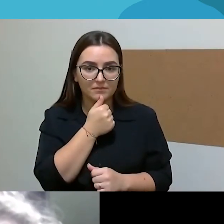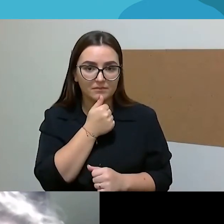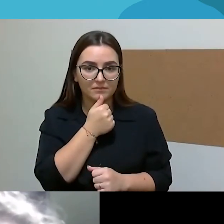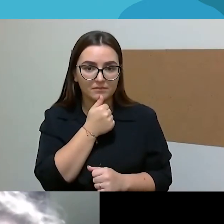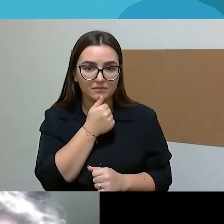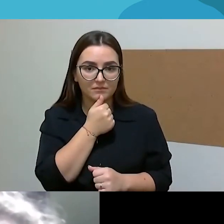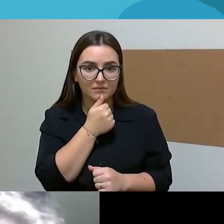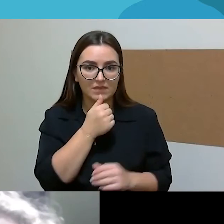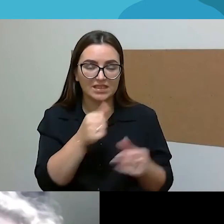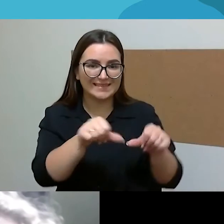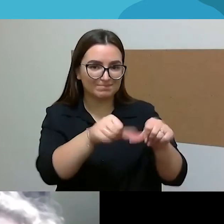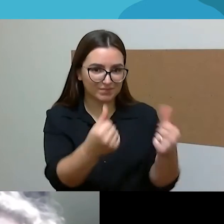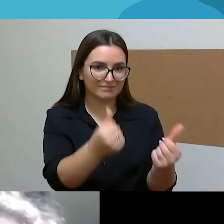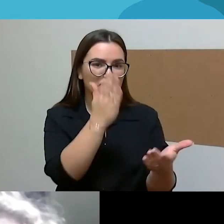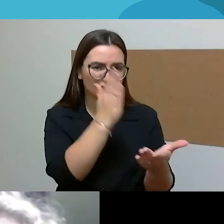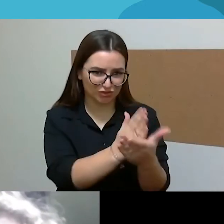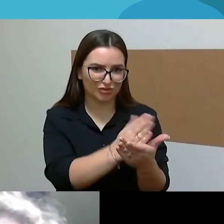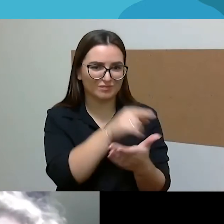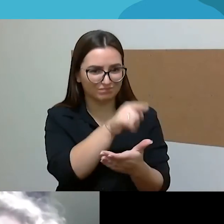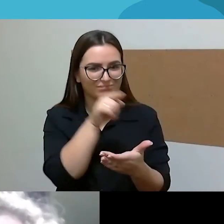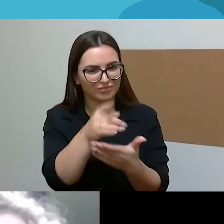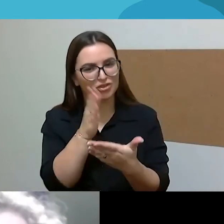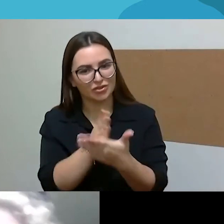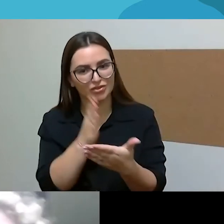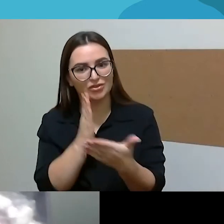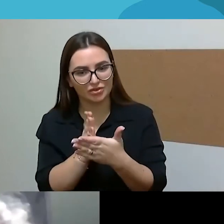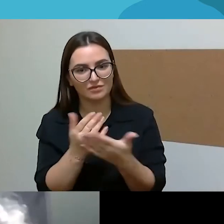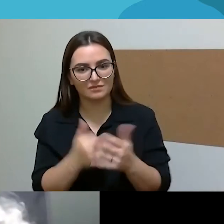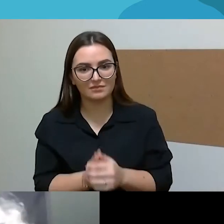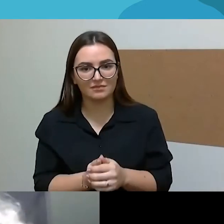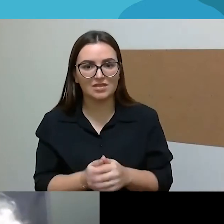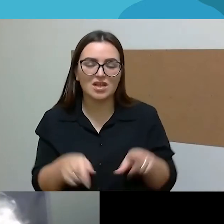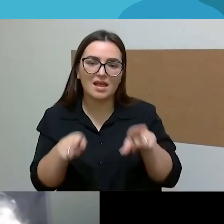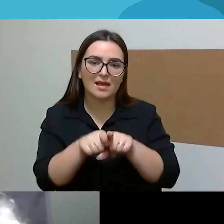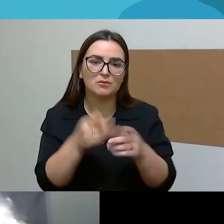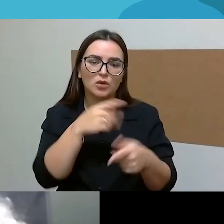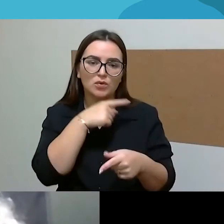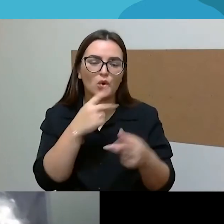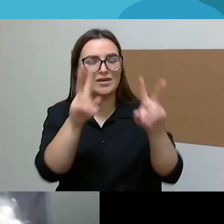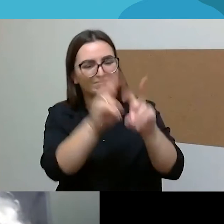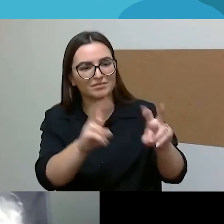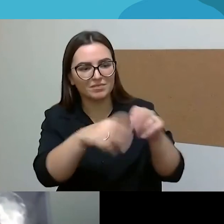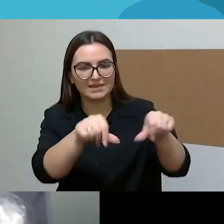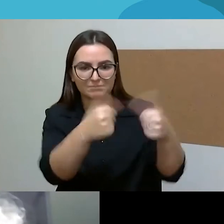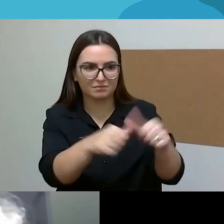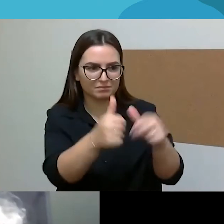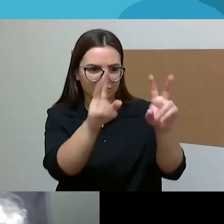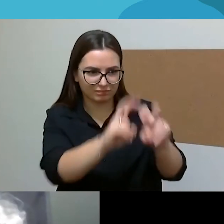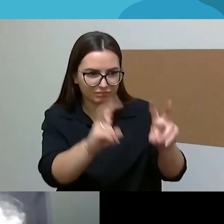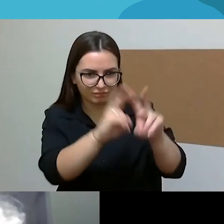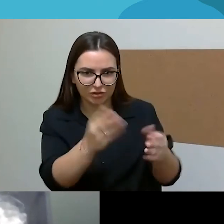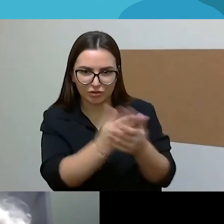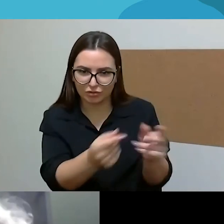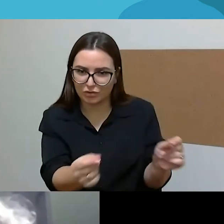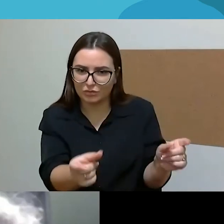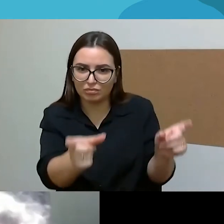vyksta skyrybos jų nėra, jų, nu, tai yra toks tai skaičius, jis yra gana pastovus. Mano